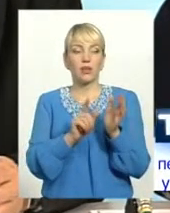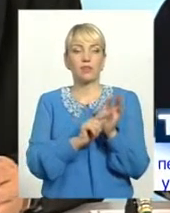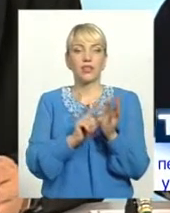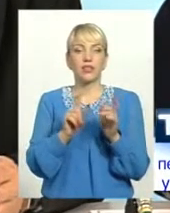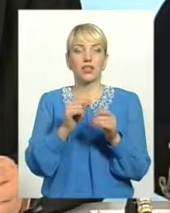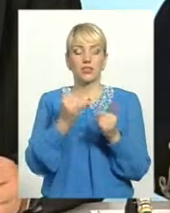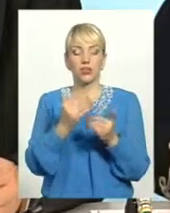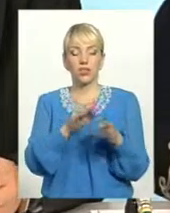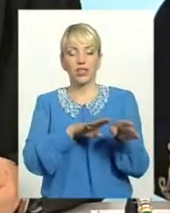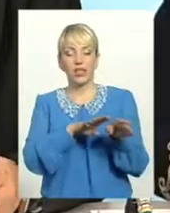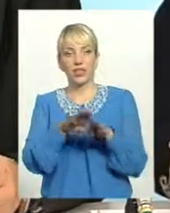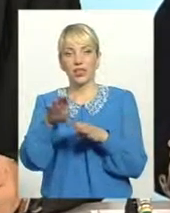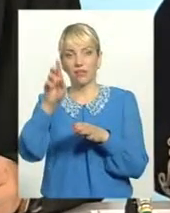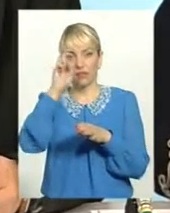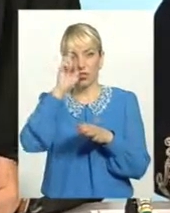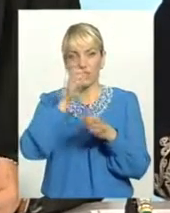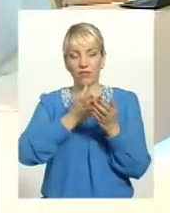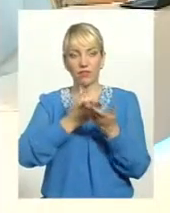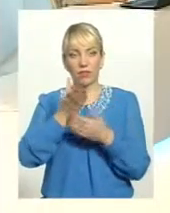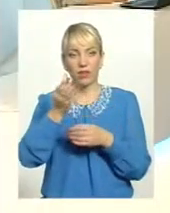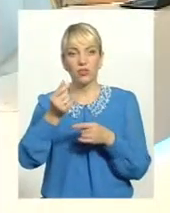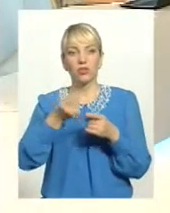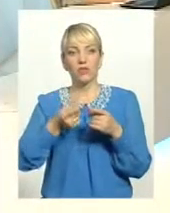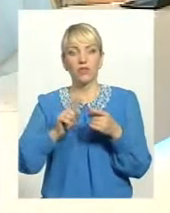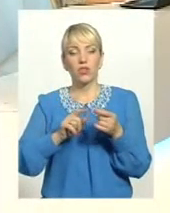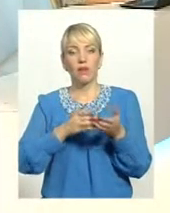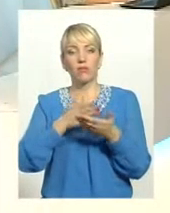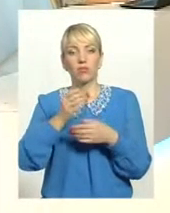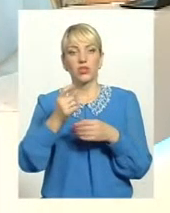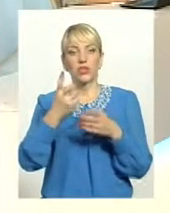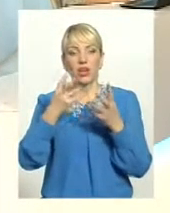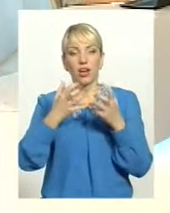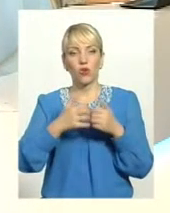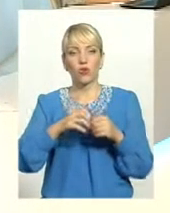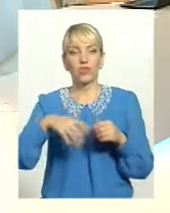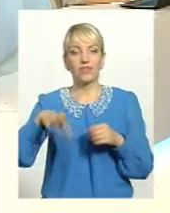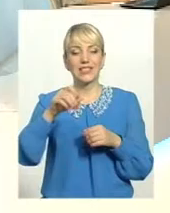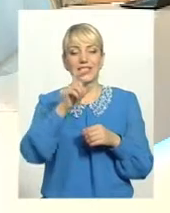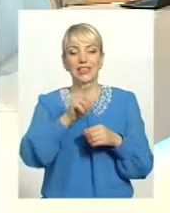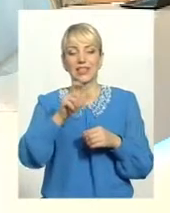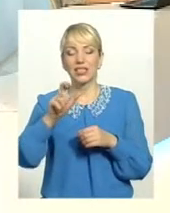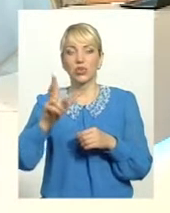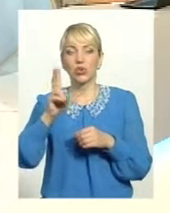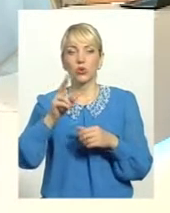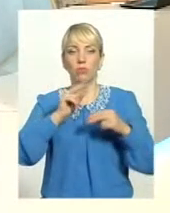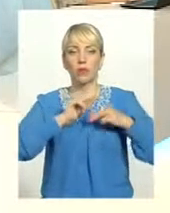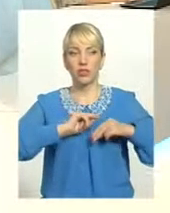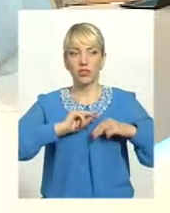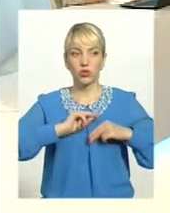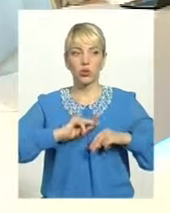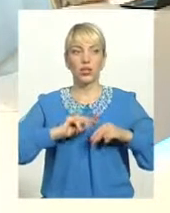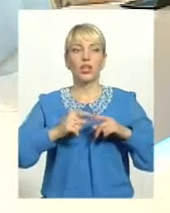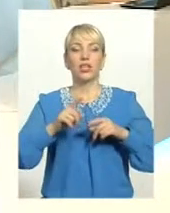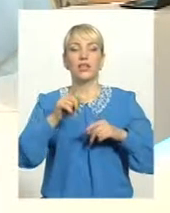сьогодні єдина в державі виплачується, вона виплачується за рахунок усіх тих, хто працює, тим, хто вже набув право.